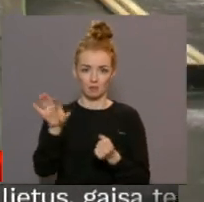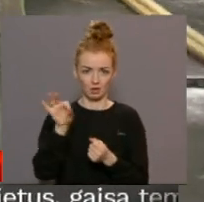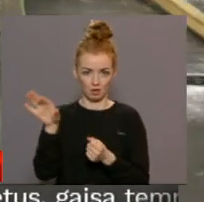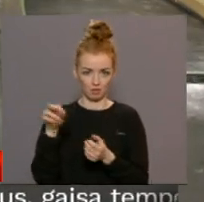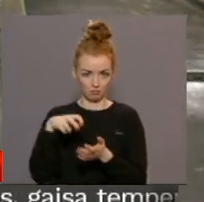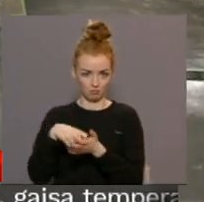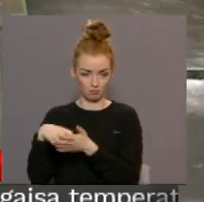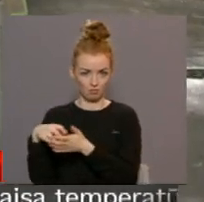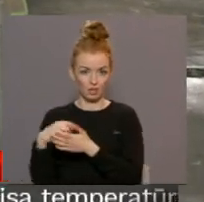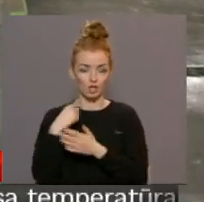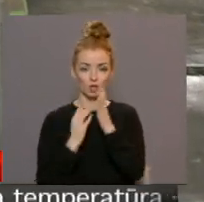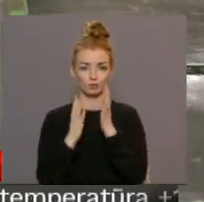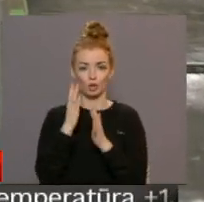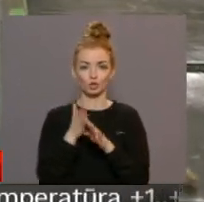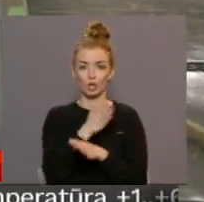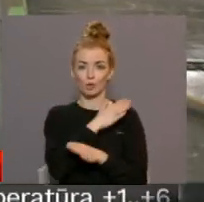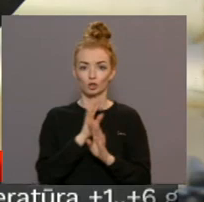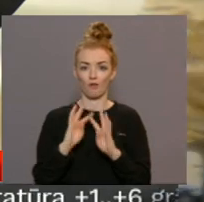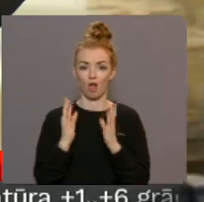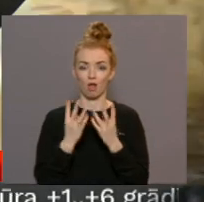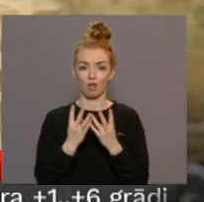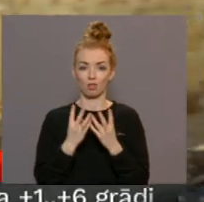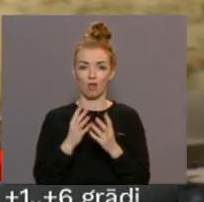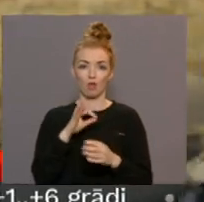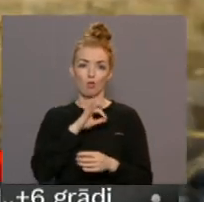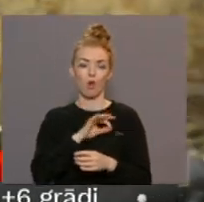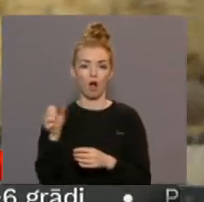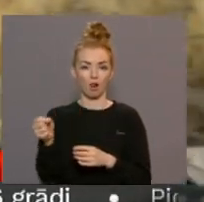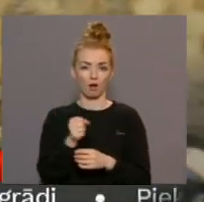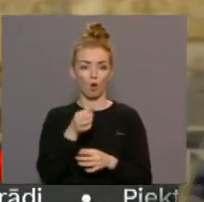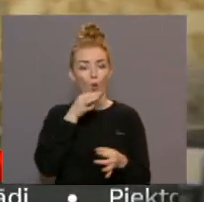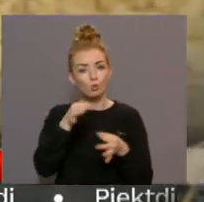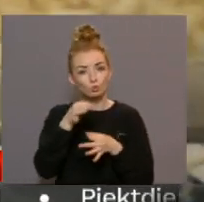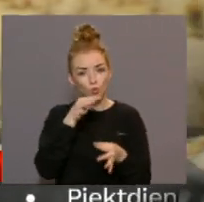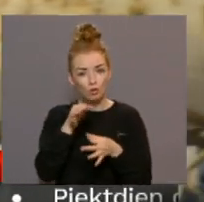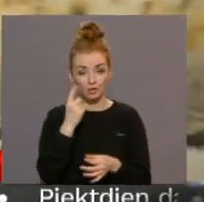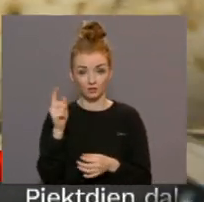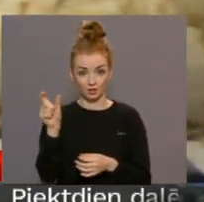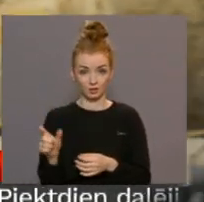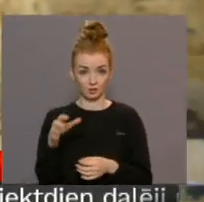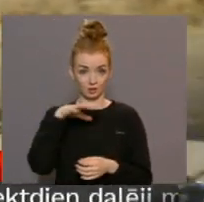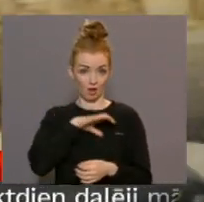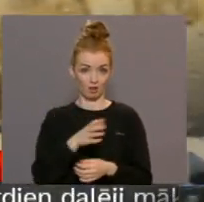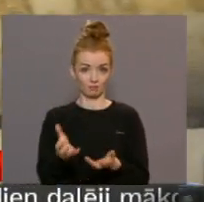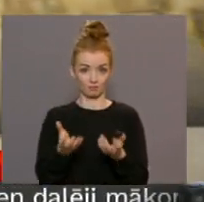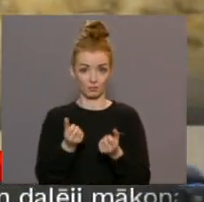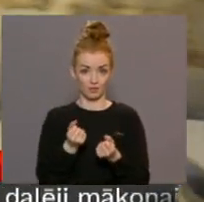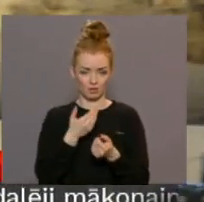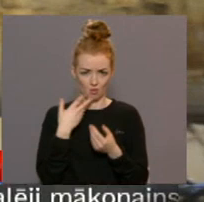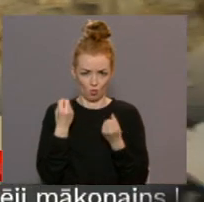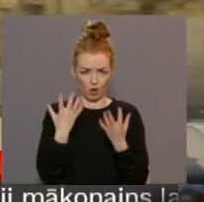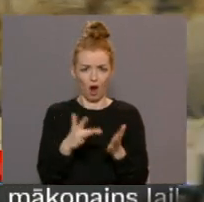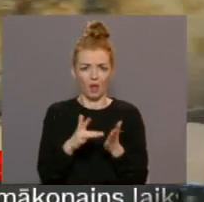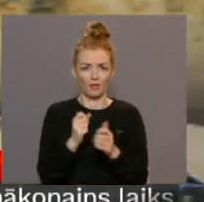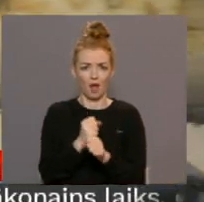Izrādās, ka Rīgas mežu iepriekšējā valde esot algojusi konsultantus. Viens no viņiem esot saņēmis algu par neskaidriem darba